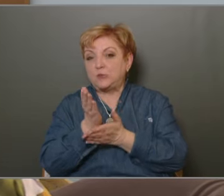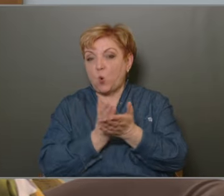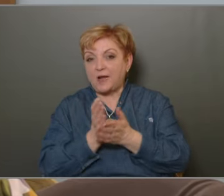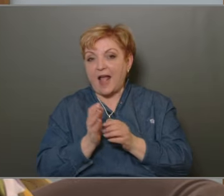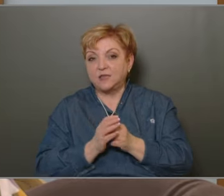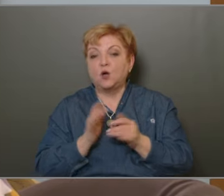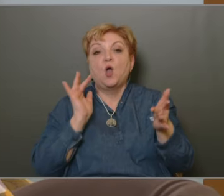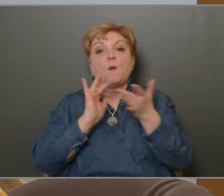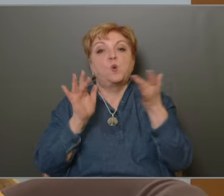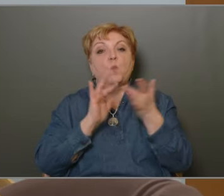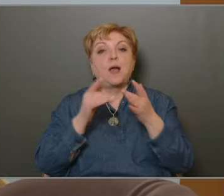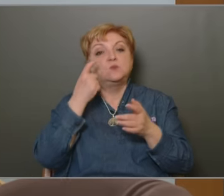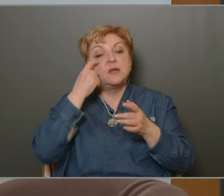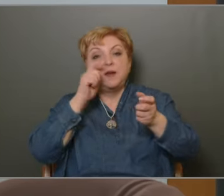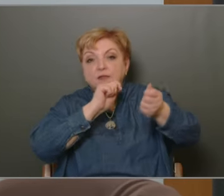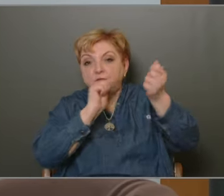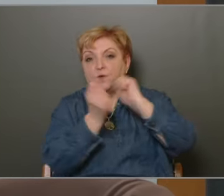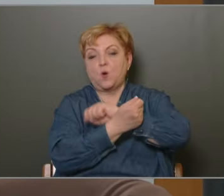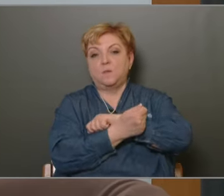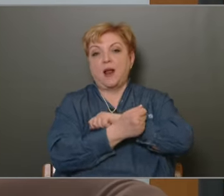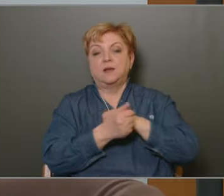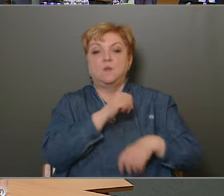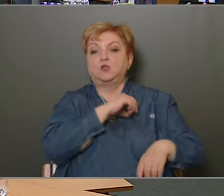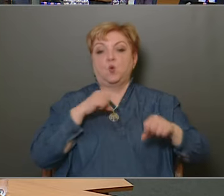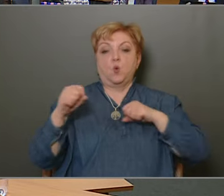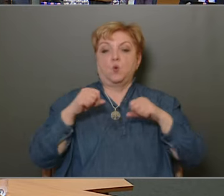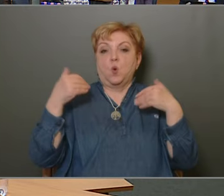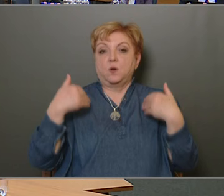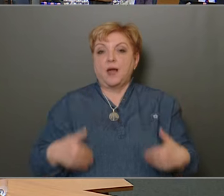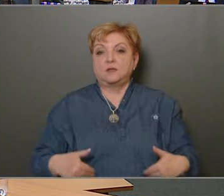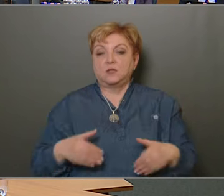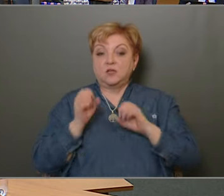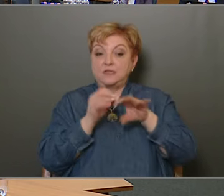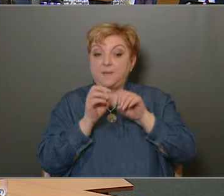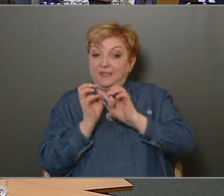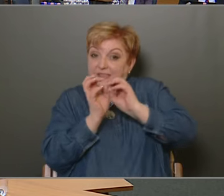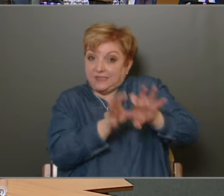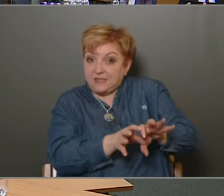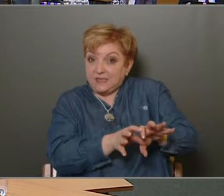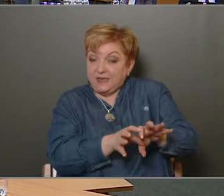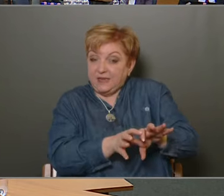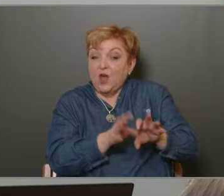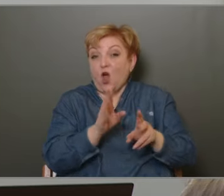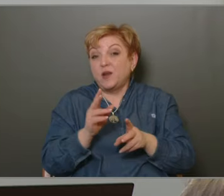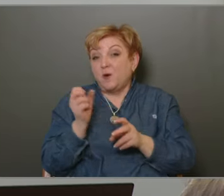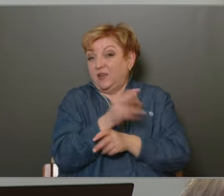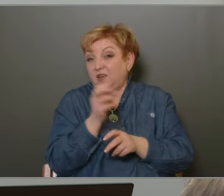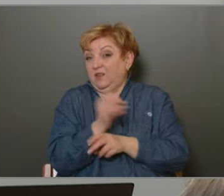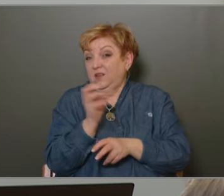azt, hogy próbáljunk szemléletet formálni abban, hogy nem az önkormányzat az, aki a szemetet kiteszi, hanem azok, akik